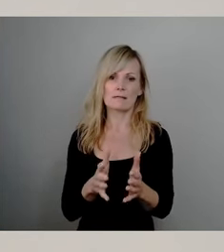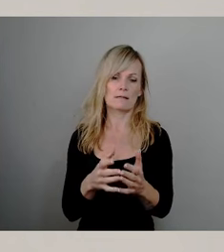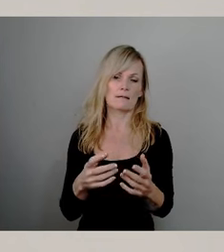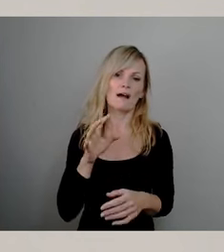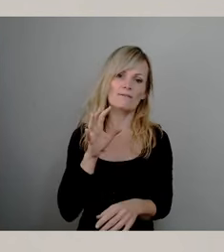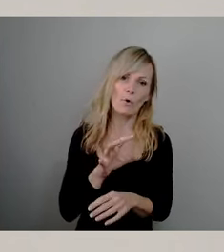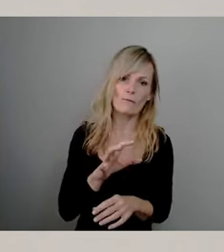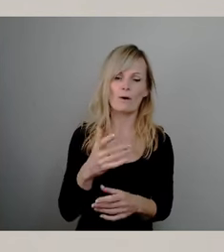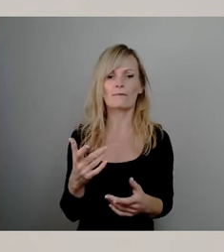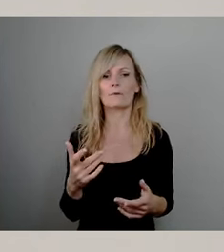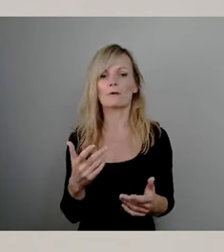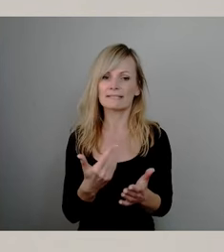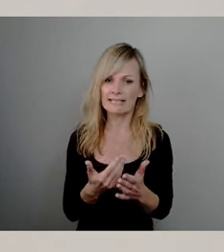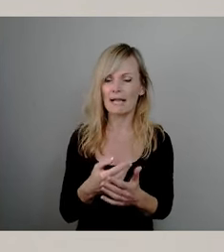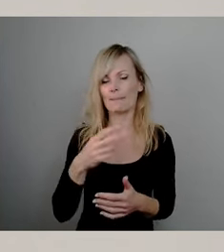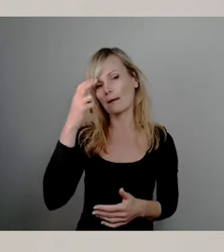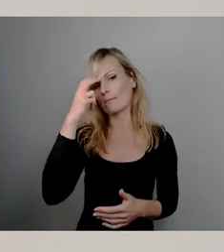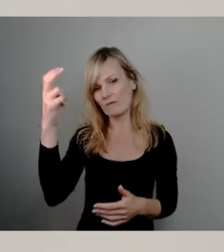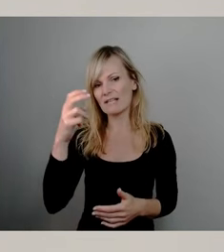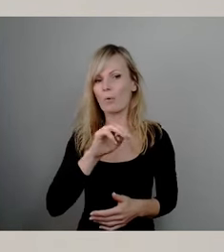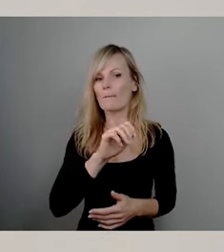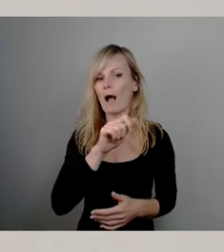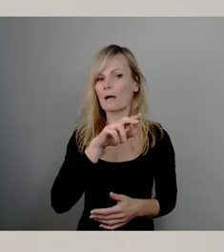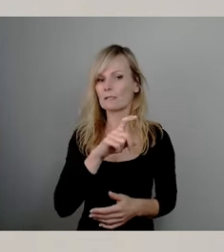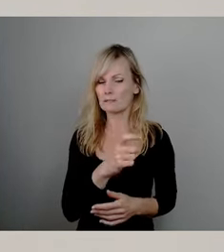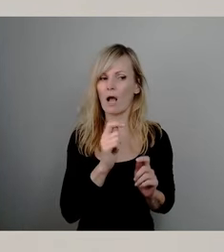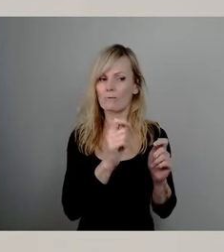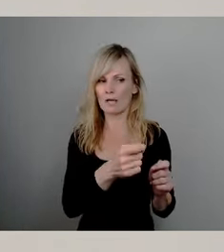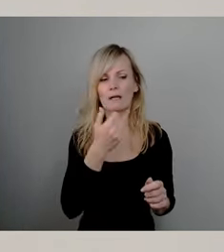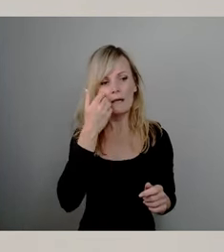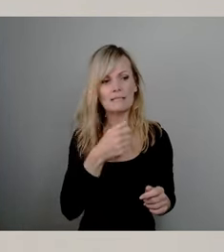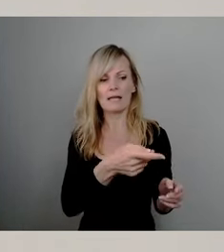Marx beauftragt, uns dort hier eine Einordnung und Erläuterung zu geben.